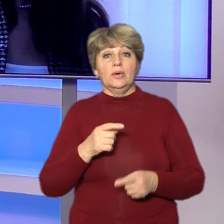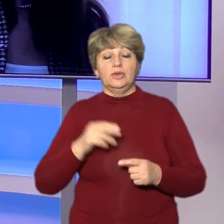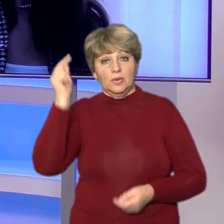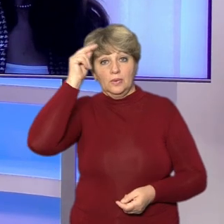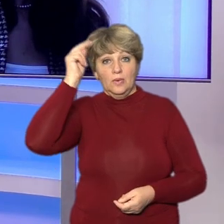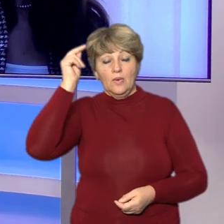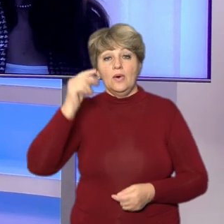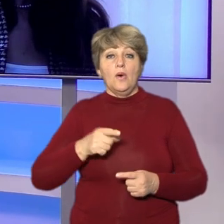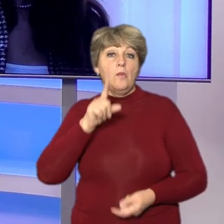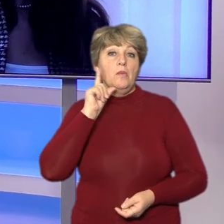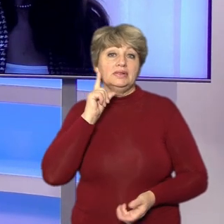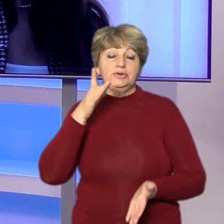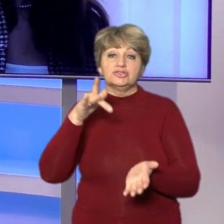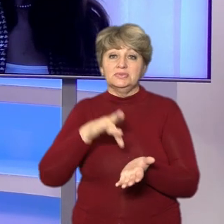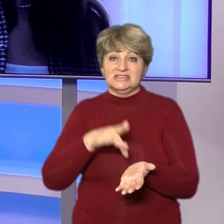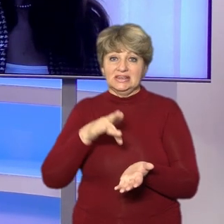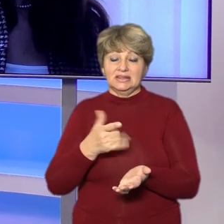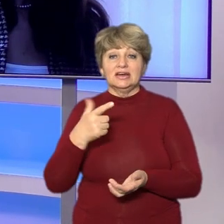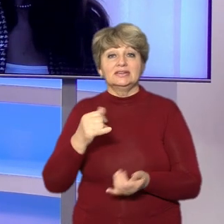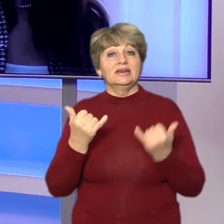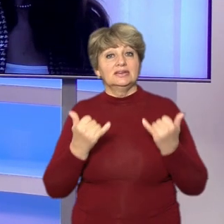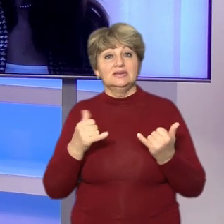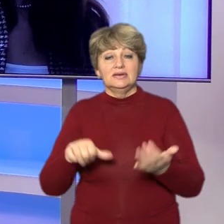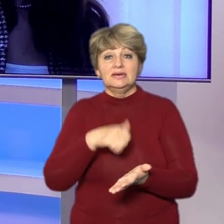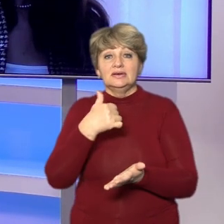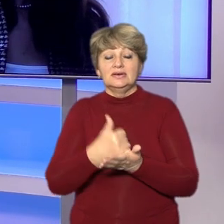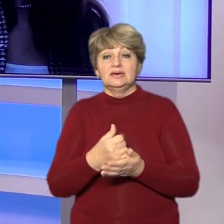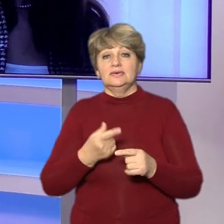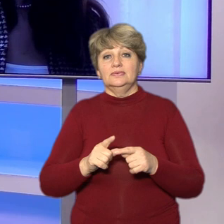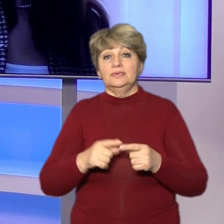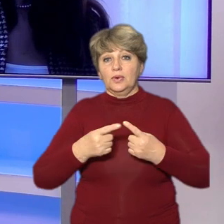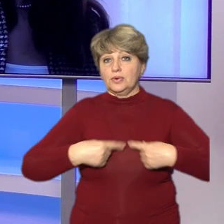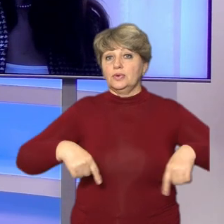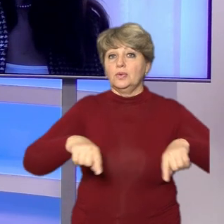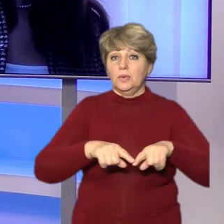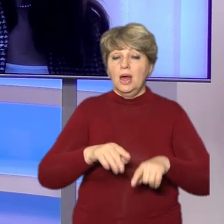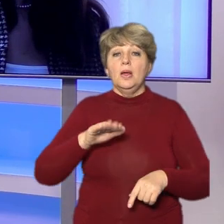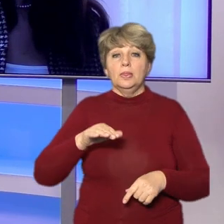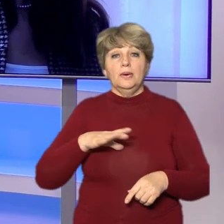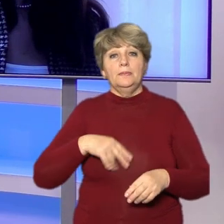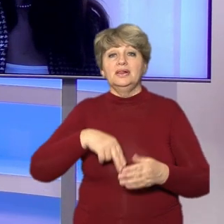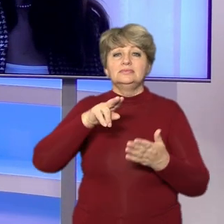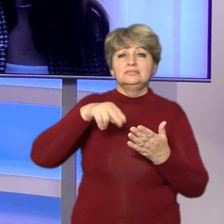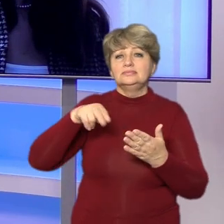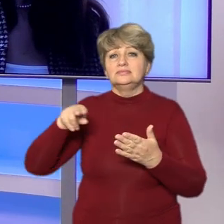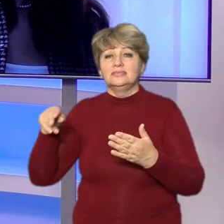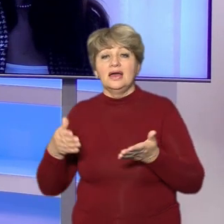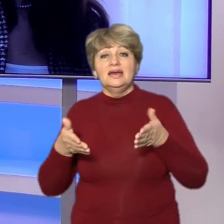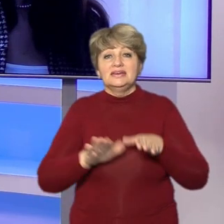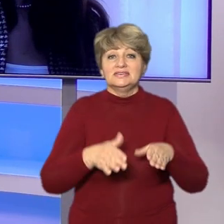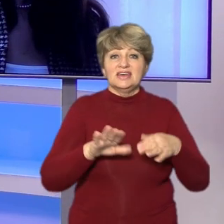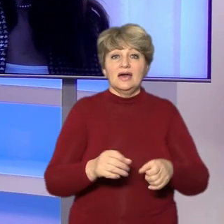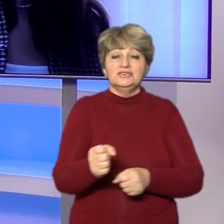багатопрофільному молодіжному центрі, де нині очолює студію «Росквіт». Тоді, говорить, розписувала залишки від зброї для себе.